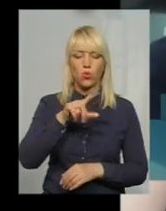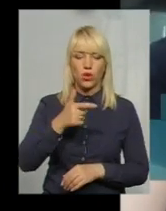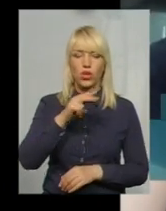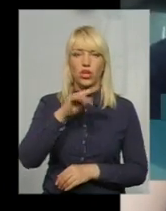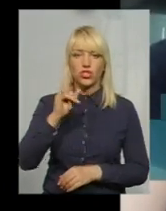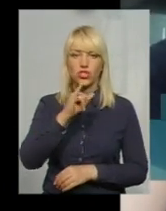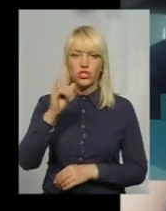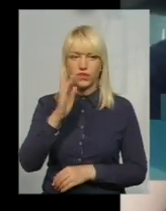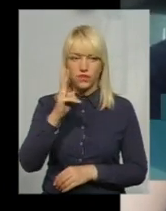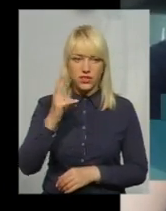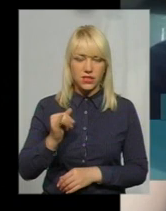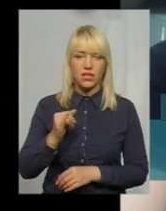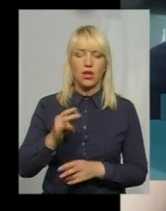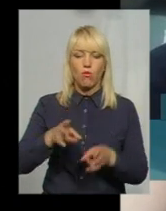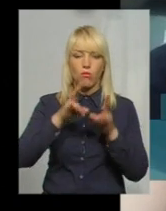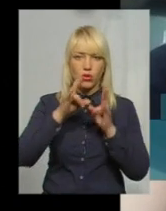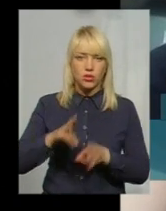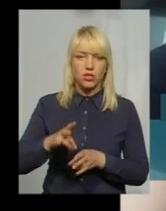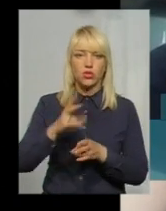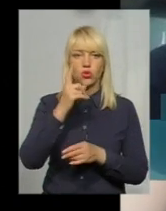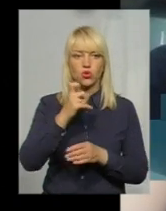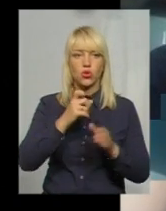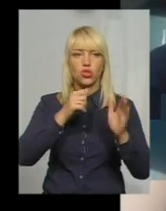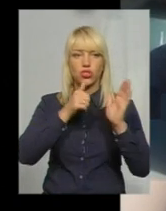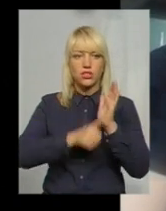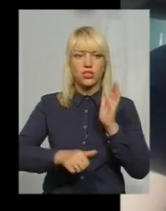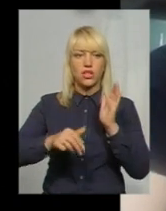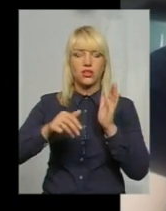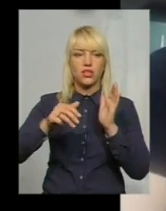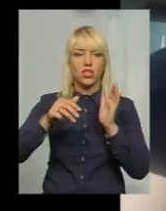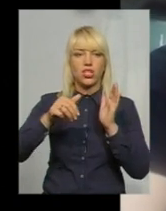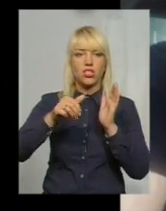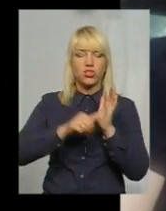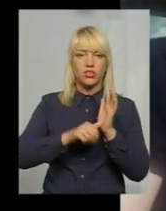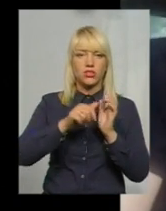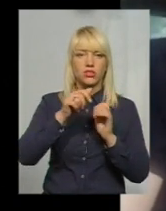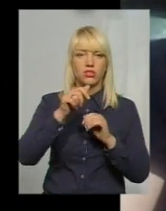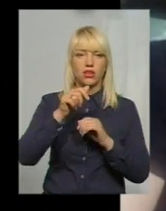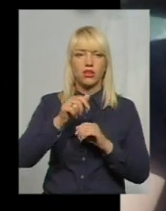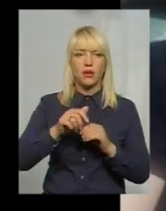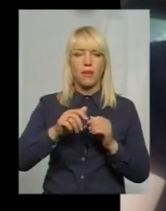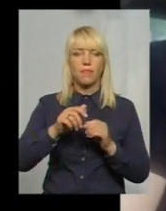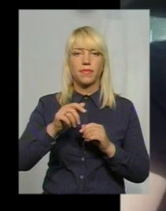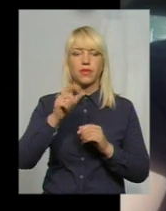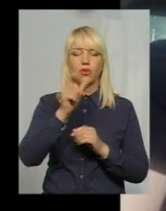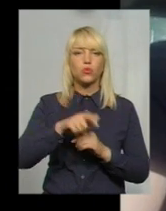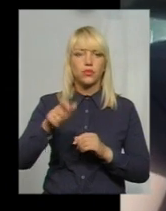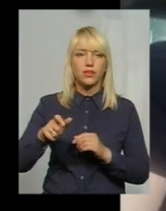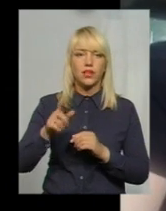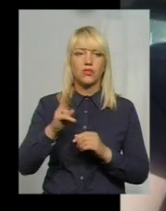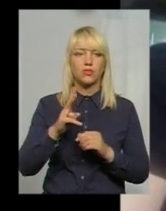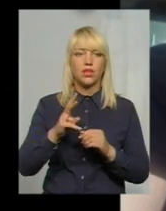180 бджолосімей осипалося пасічників, які живуть в даному селому пункті. Наслідок